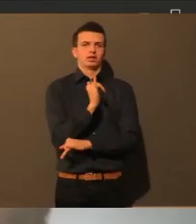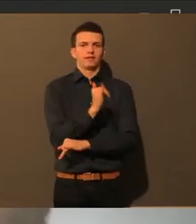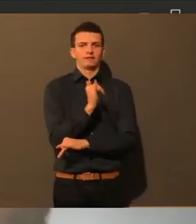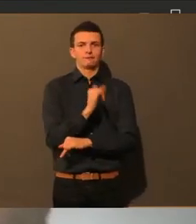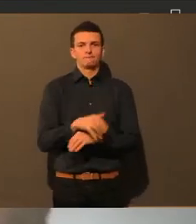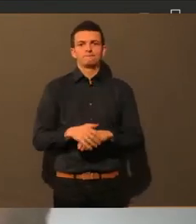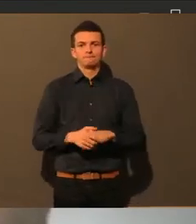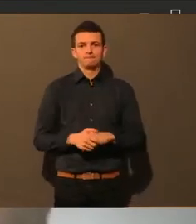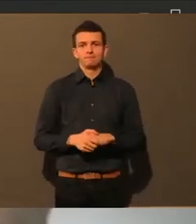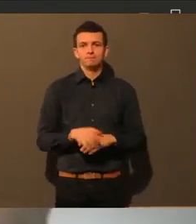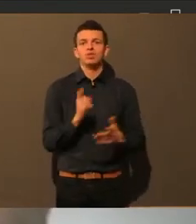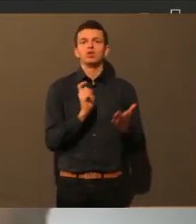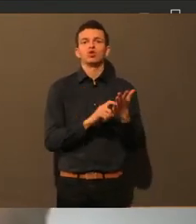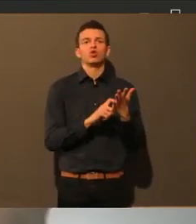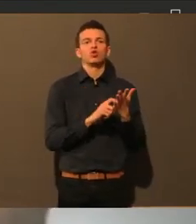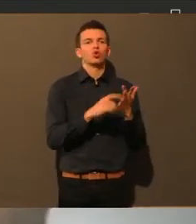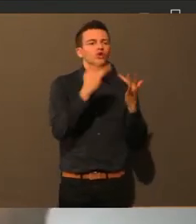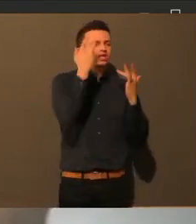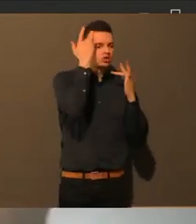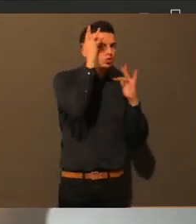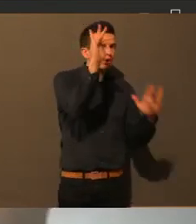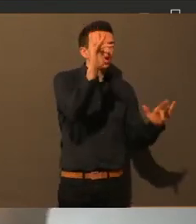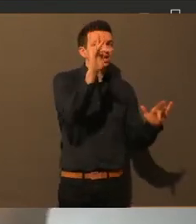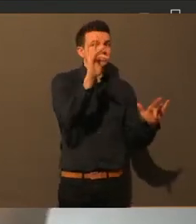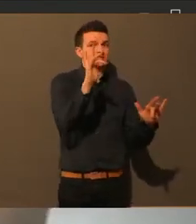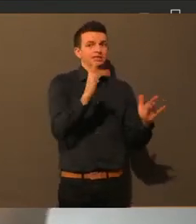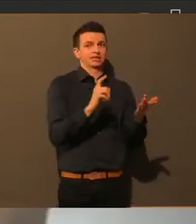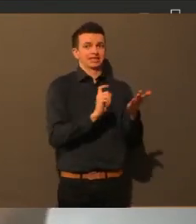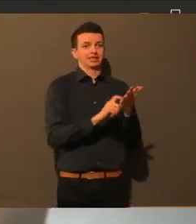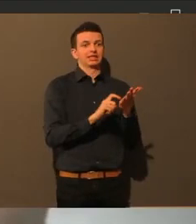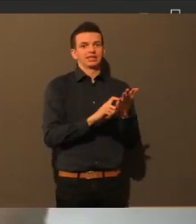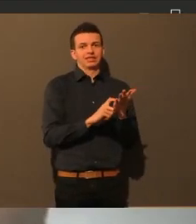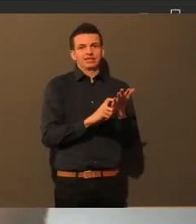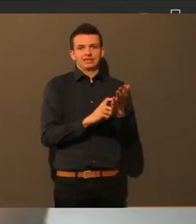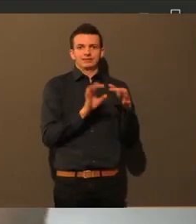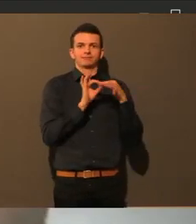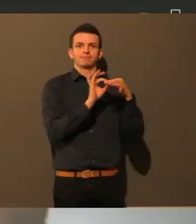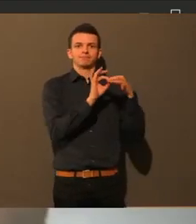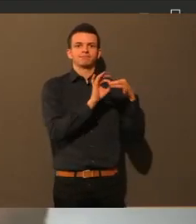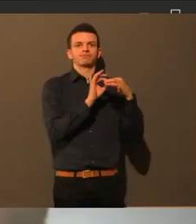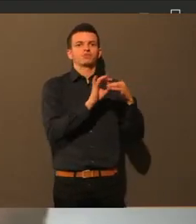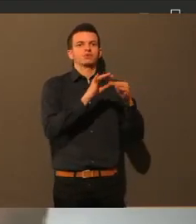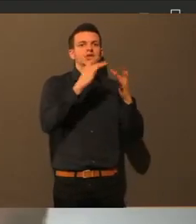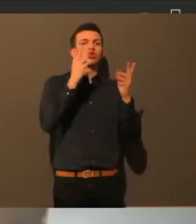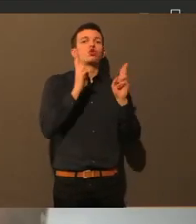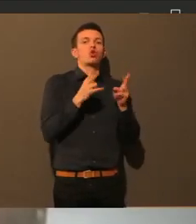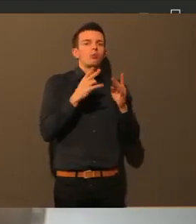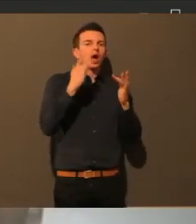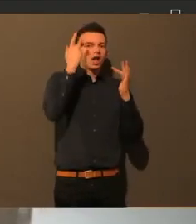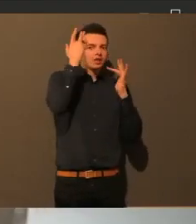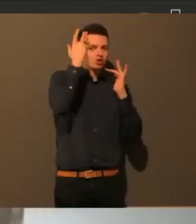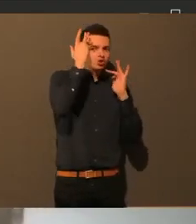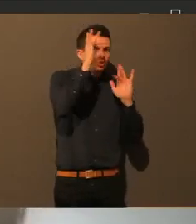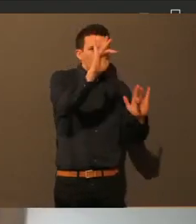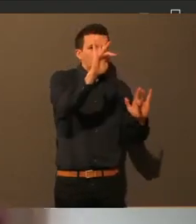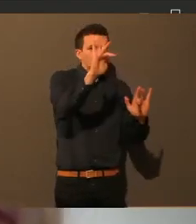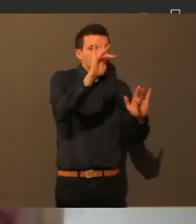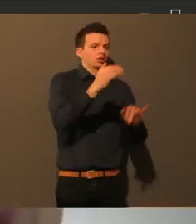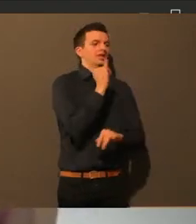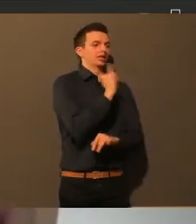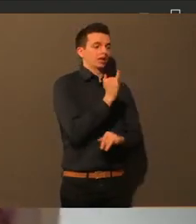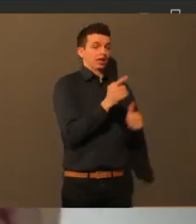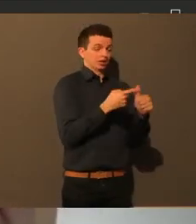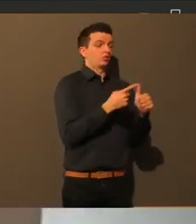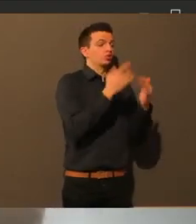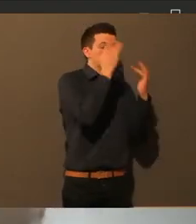er ein zugelassener Impfstoff ist. Ich glaube, sobald er zugelassen ist, Herr Dr. Wiedmer, so habe ich Sie jetzt verstanden, ist das ganz normal, Regelung, oder? Zugelassen und empfohlen.